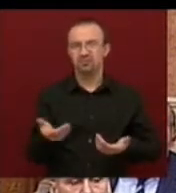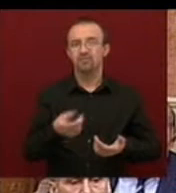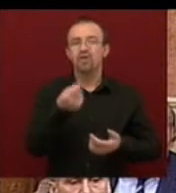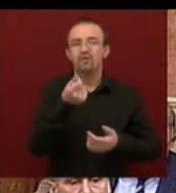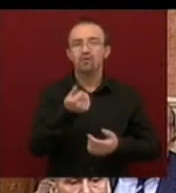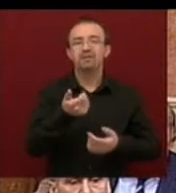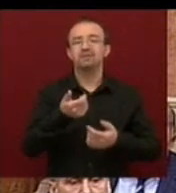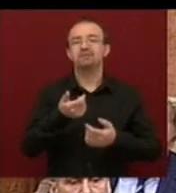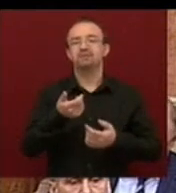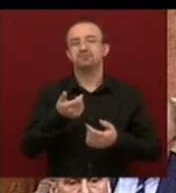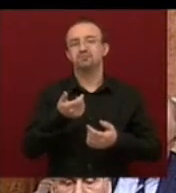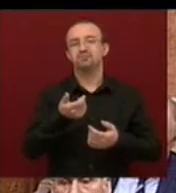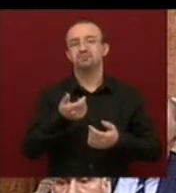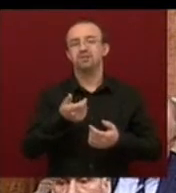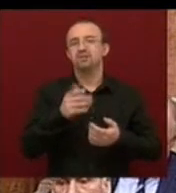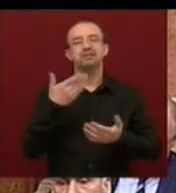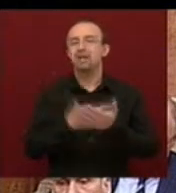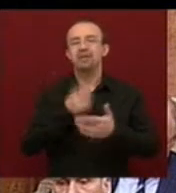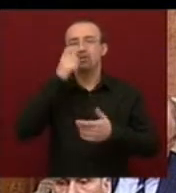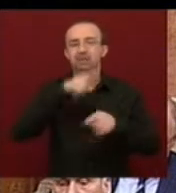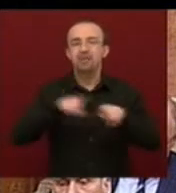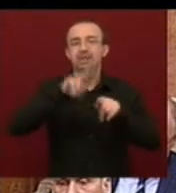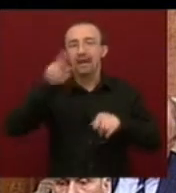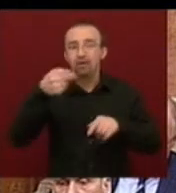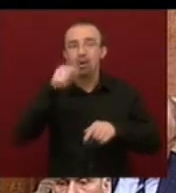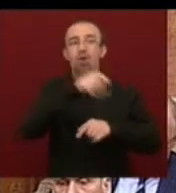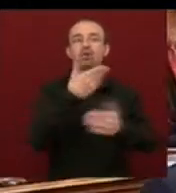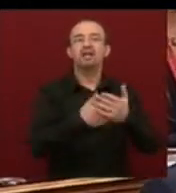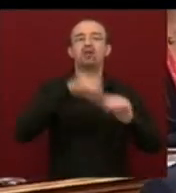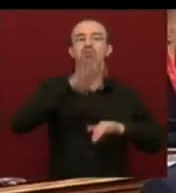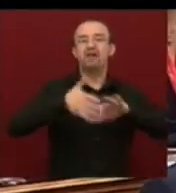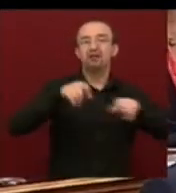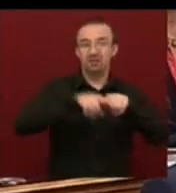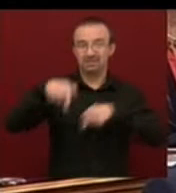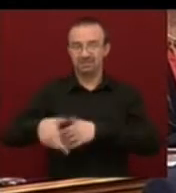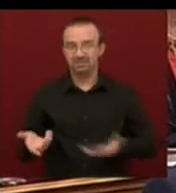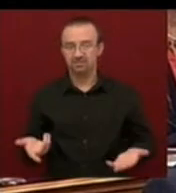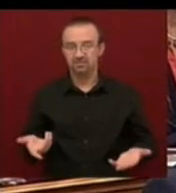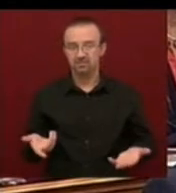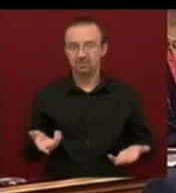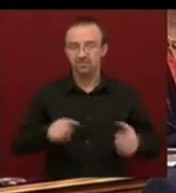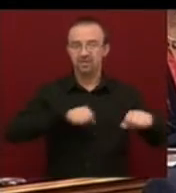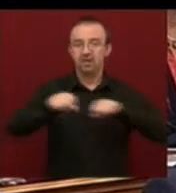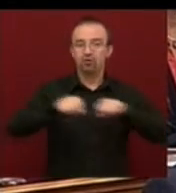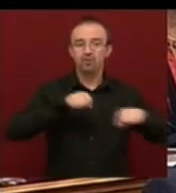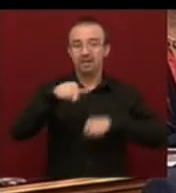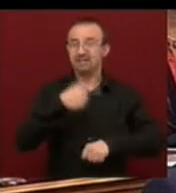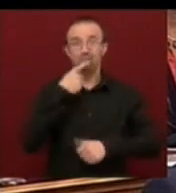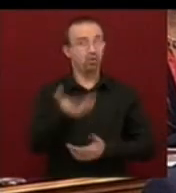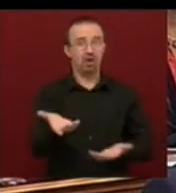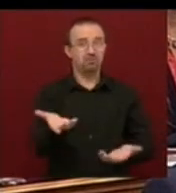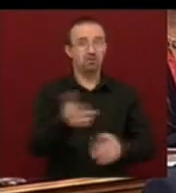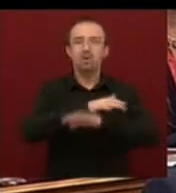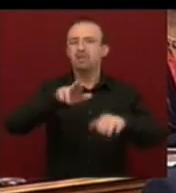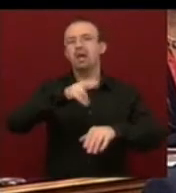forint jobban, mint az euró, ha ott lenne nagyobb a válság, mint itt. Pedig a kormány ezt állítja, hogy